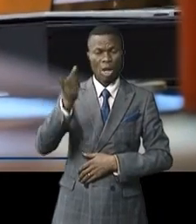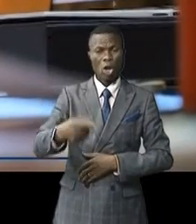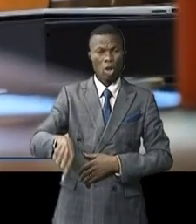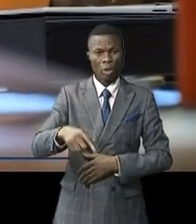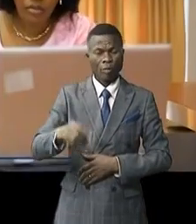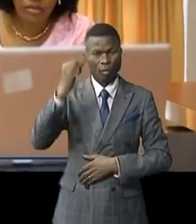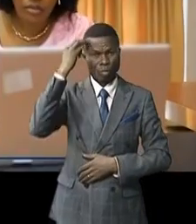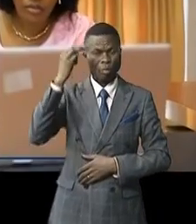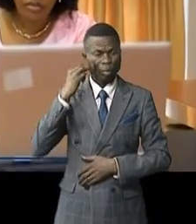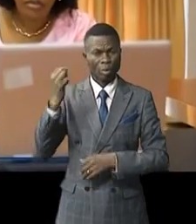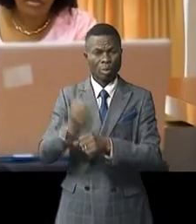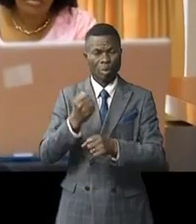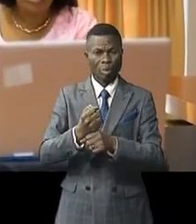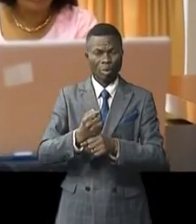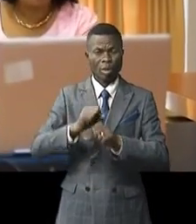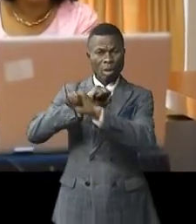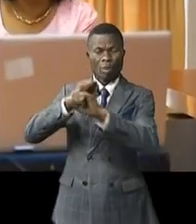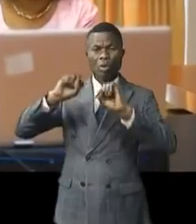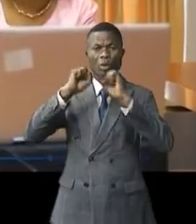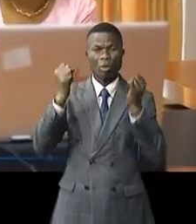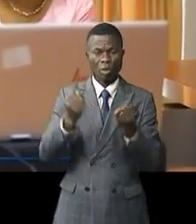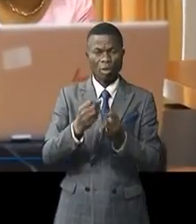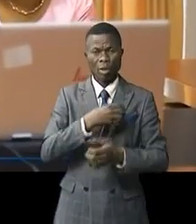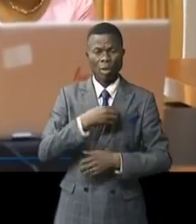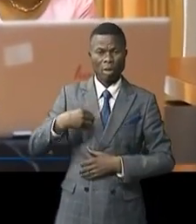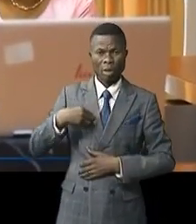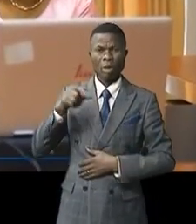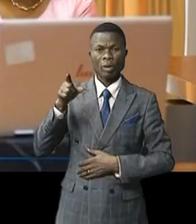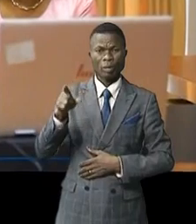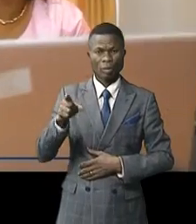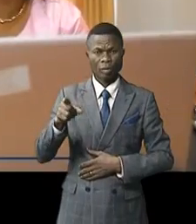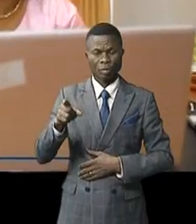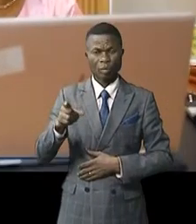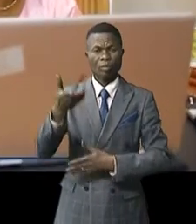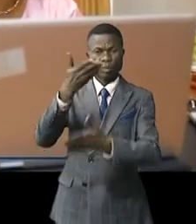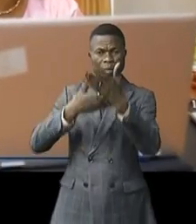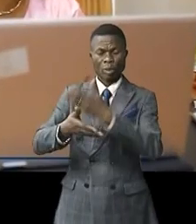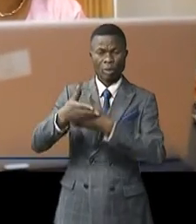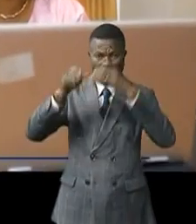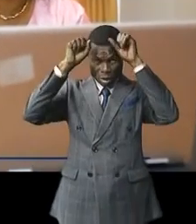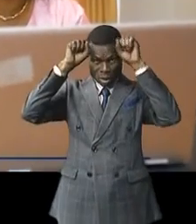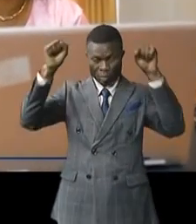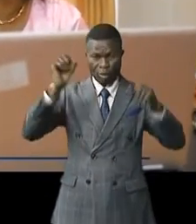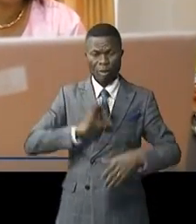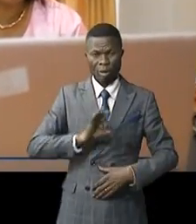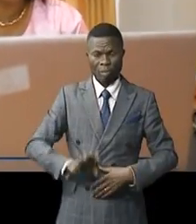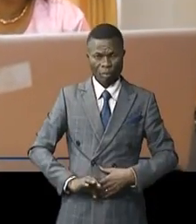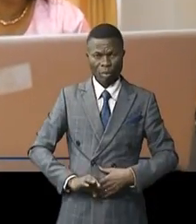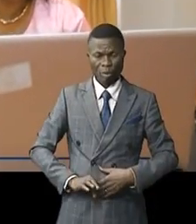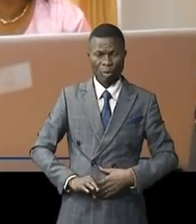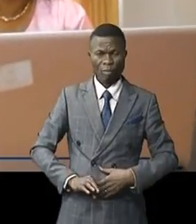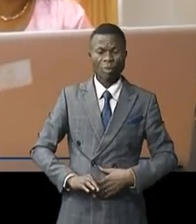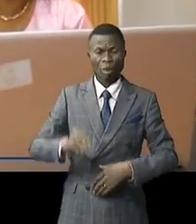que la ministre de l'Emploi, Travail et Prévention sociale, Claudine Ndoussi-Mouakembe, a représenté le président de la République et